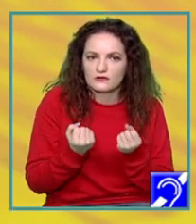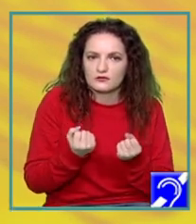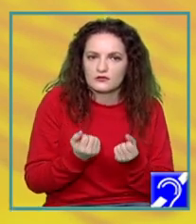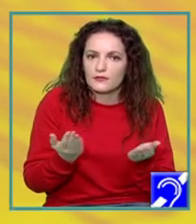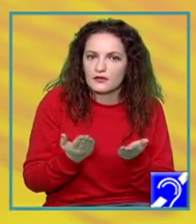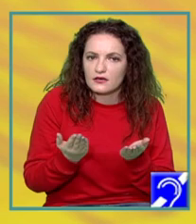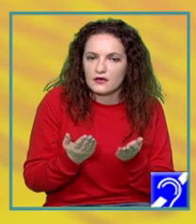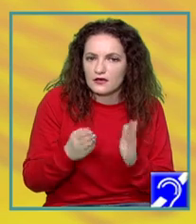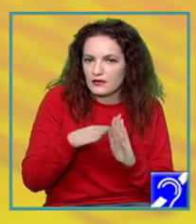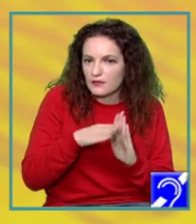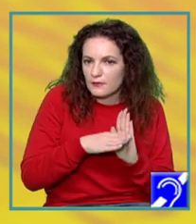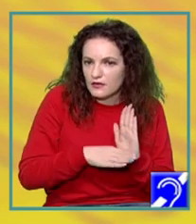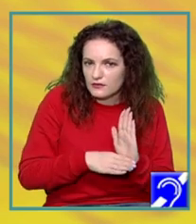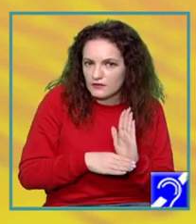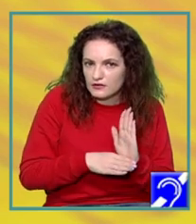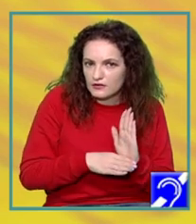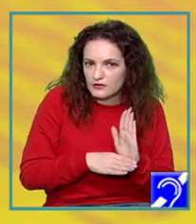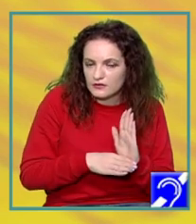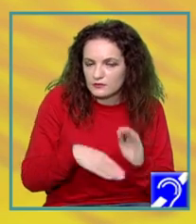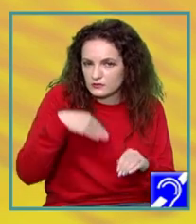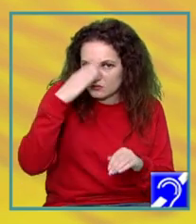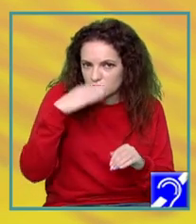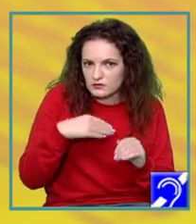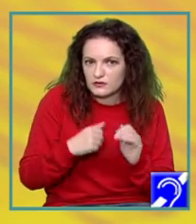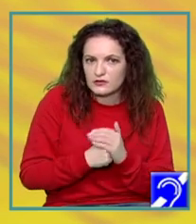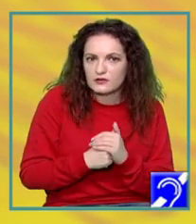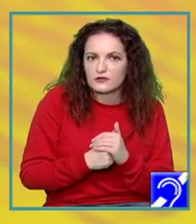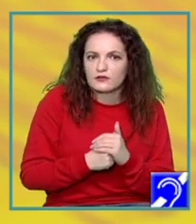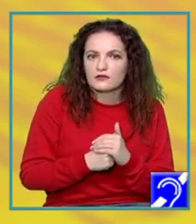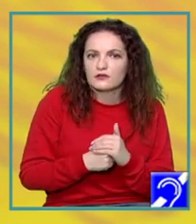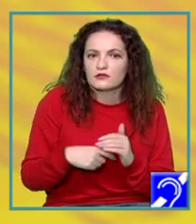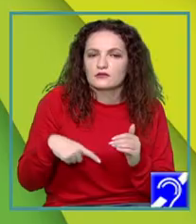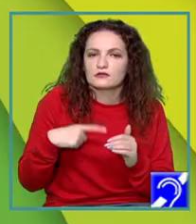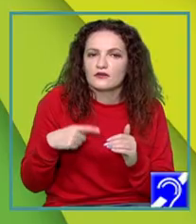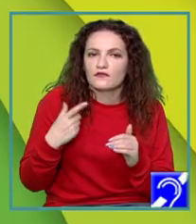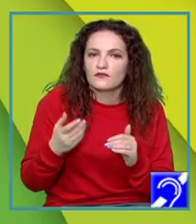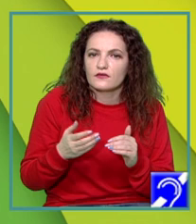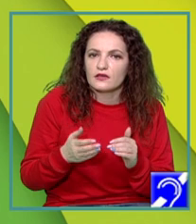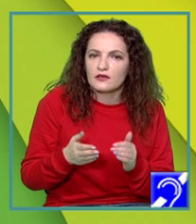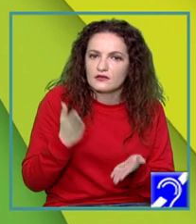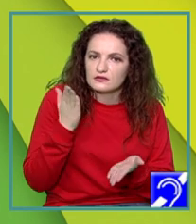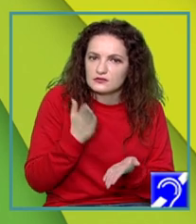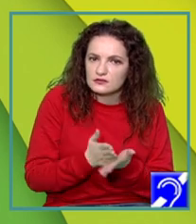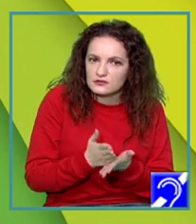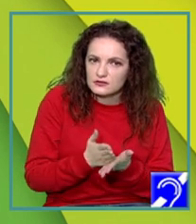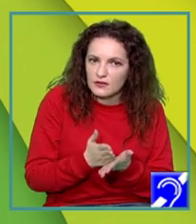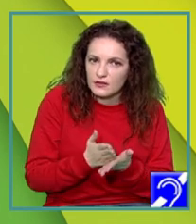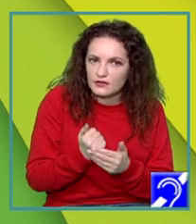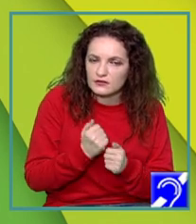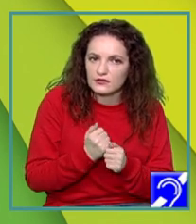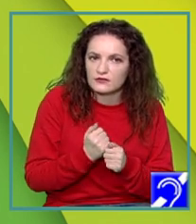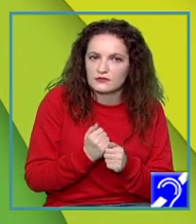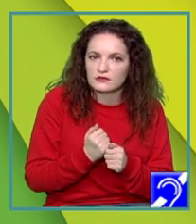noi ne le planificăm, da, într-o zi, să fie cumva împărțite după criteriul urgenței